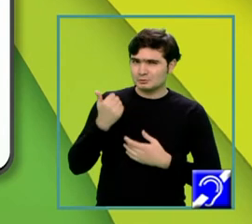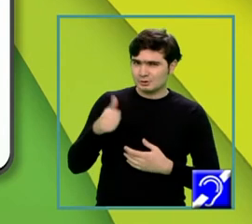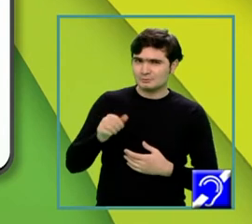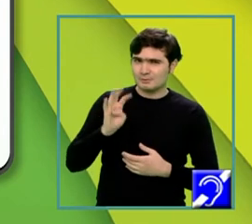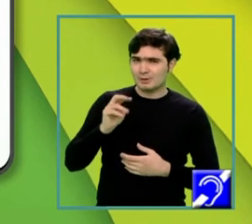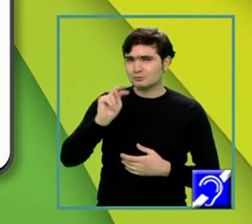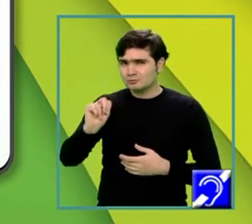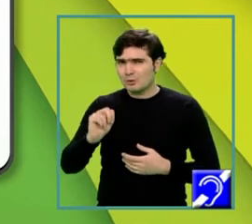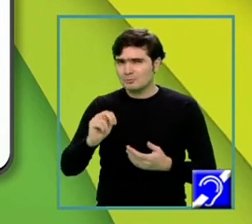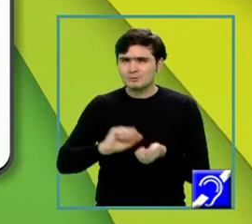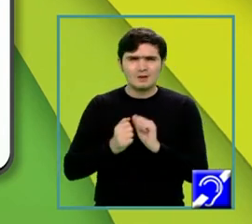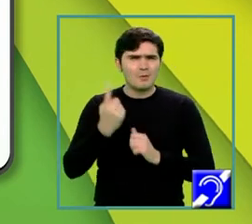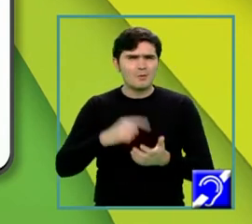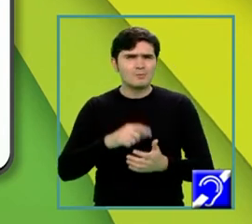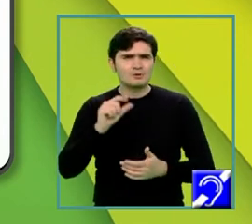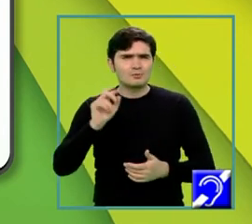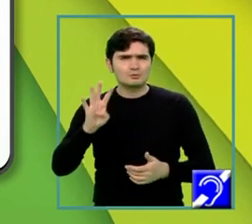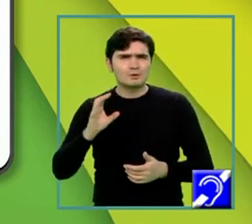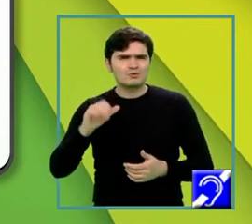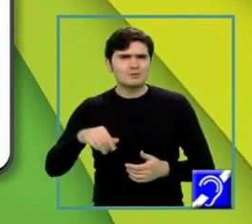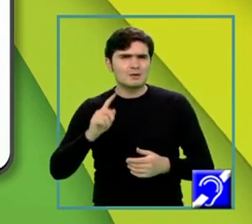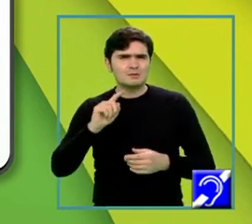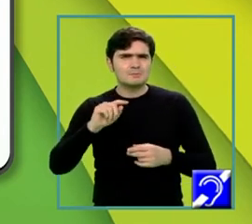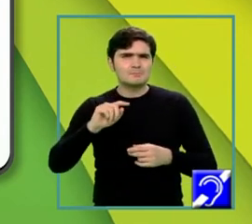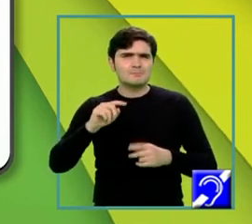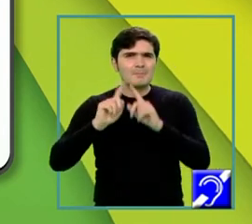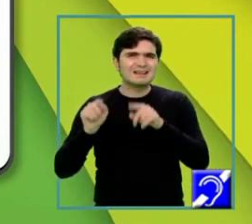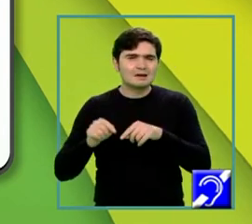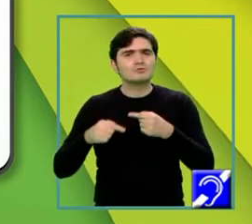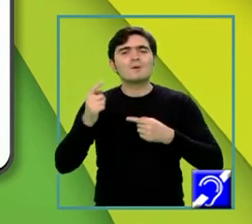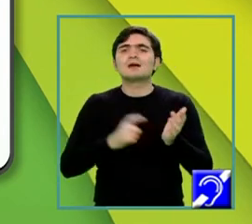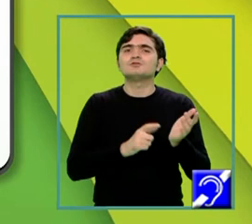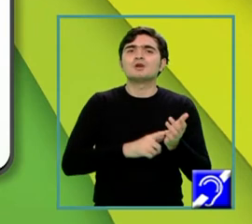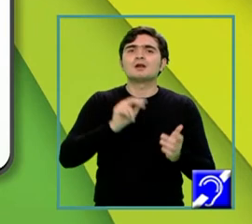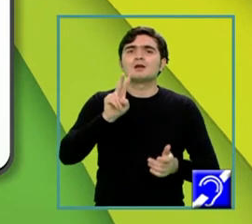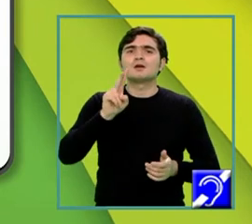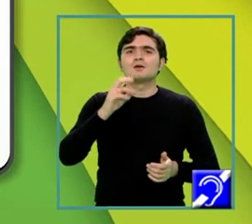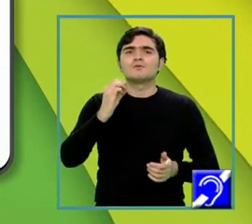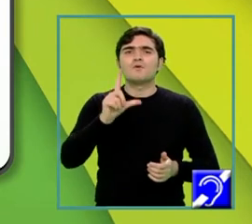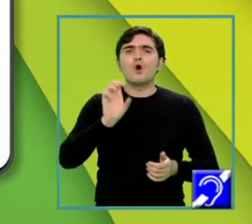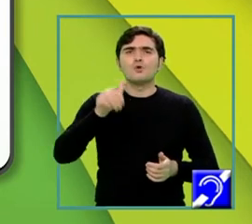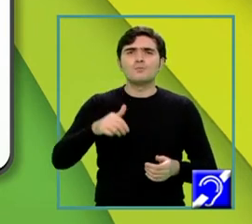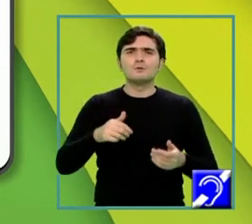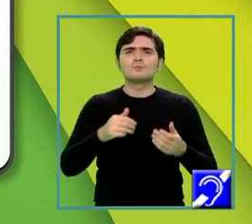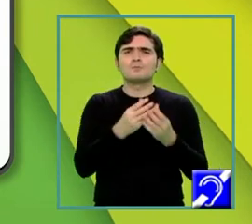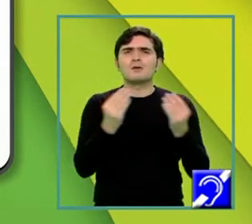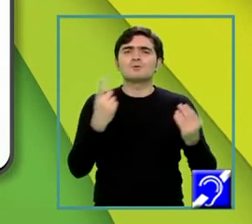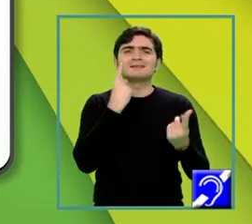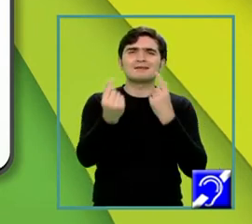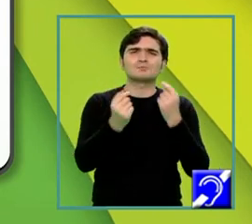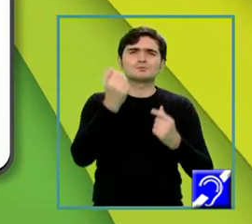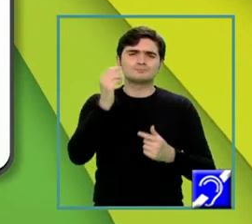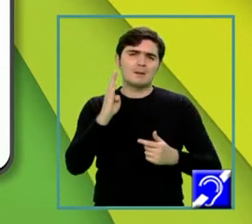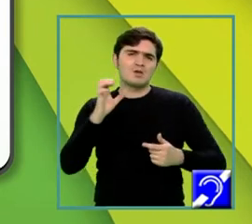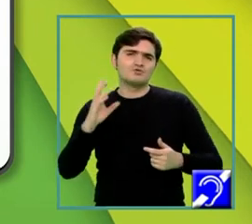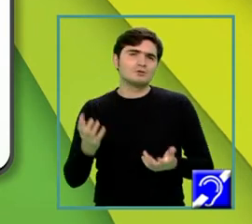648 centimetri pătrați, 1024 centimetri pătrați. Apoi, volumul piramidei, iarăși cu mai multe răspunsuri,